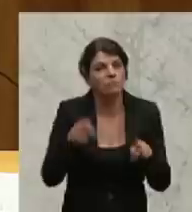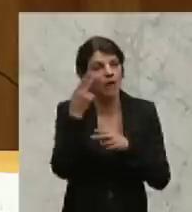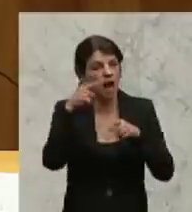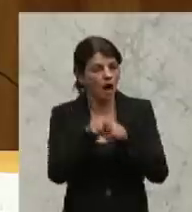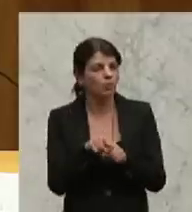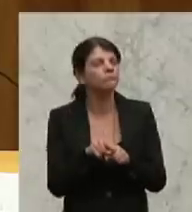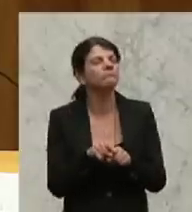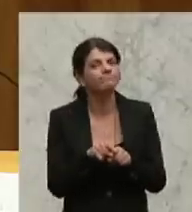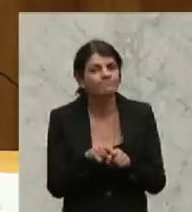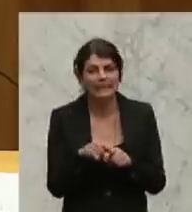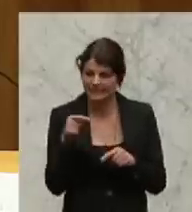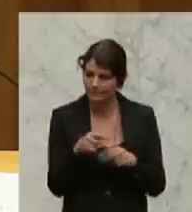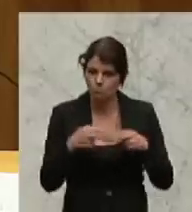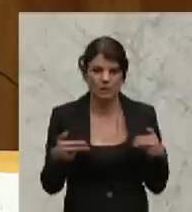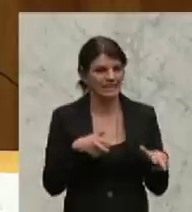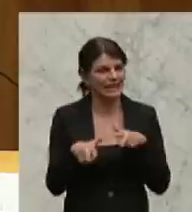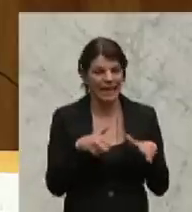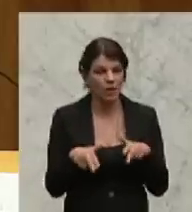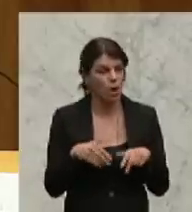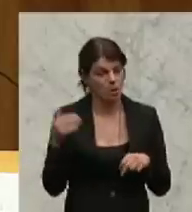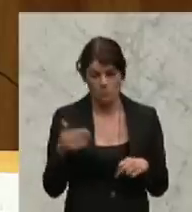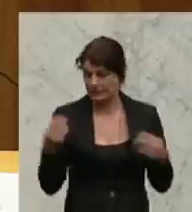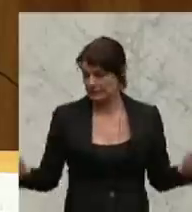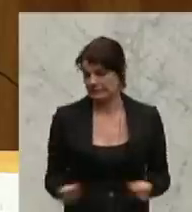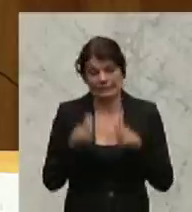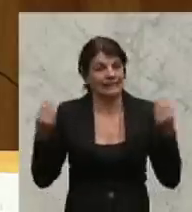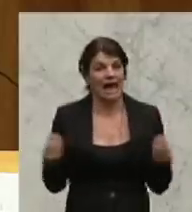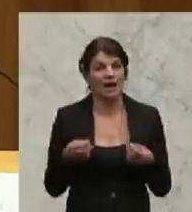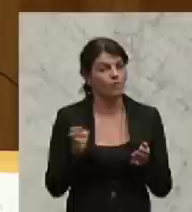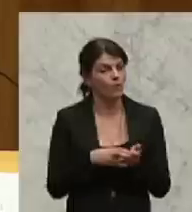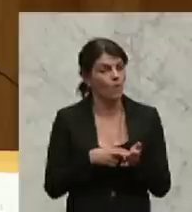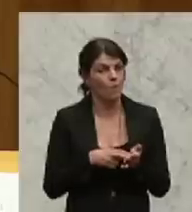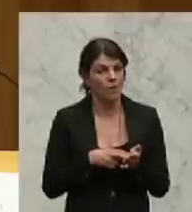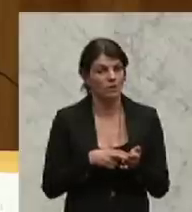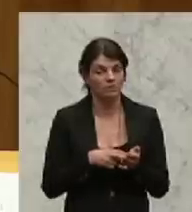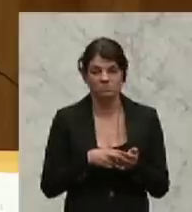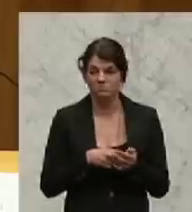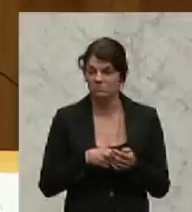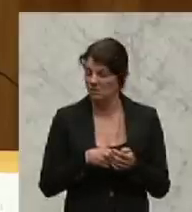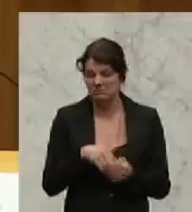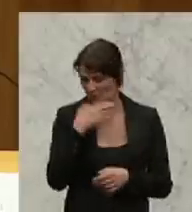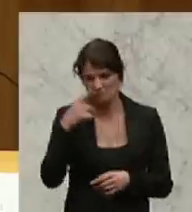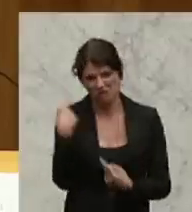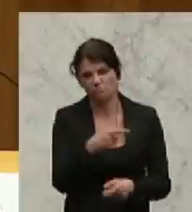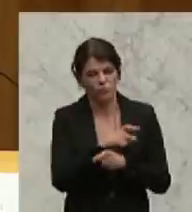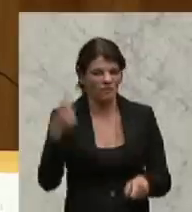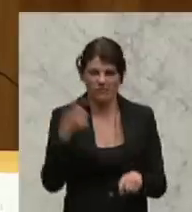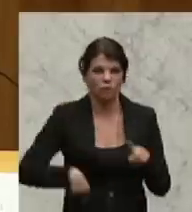Bundesregierung die Sache noch ausreichend verbockt. Auch wenn es so ist,